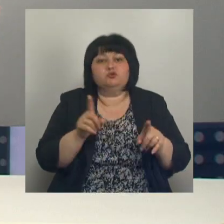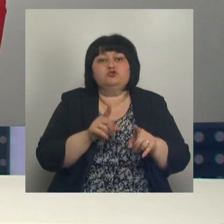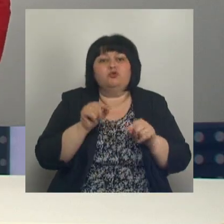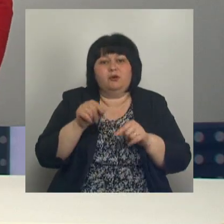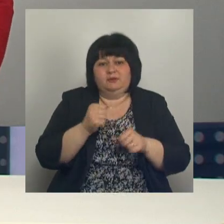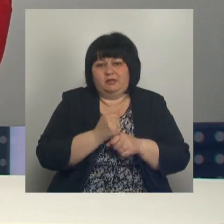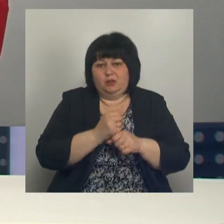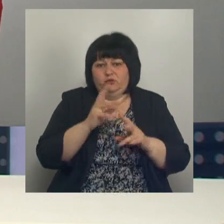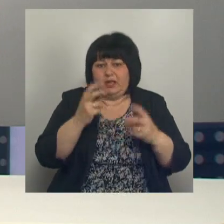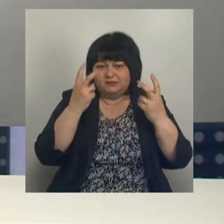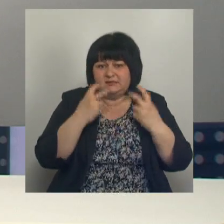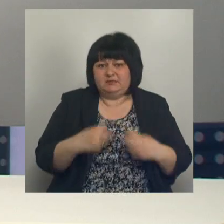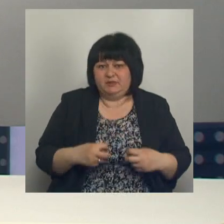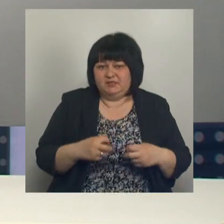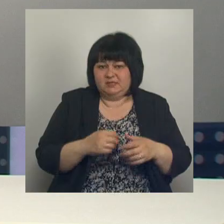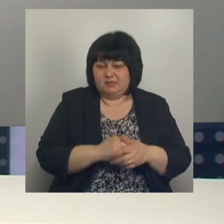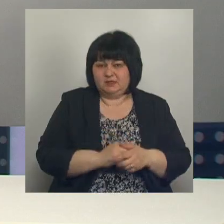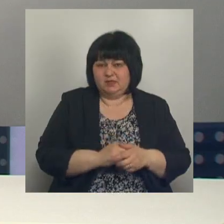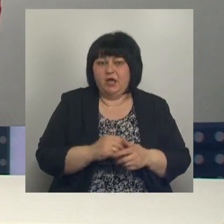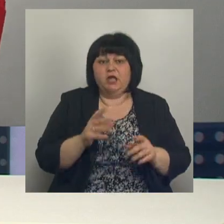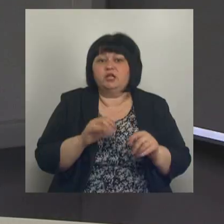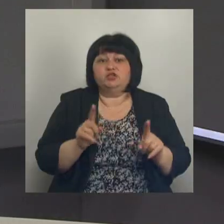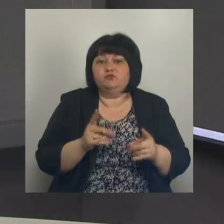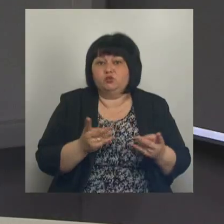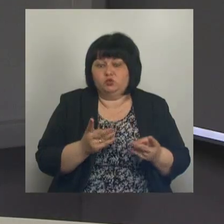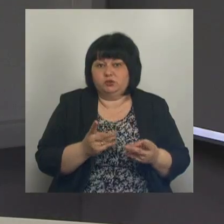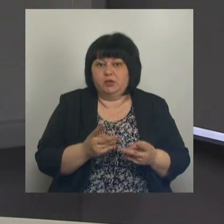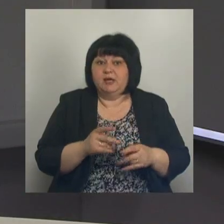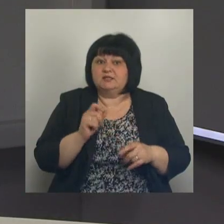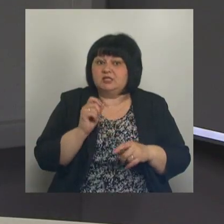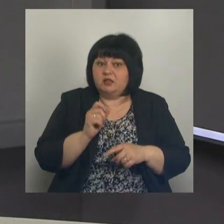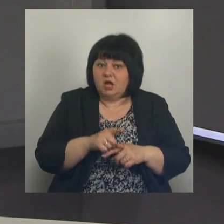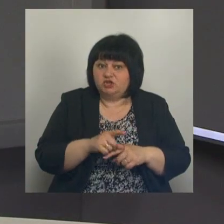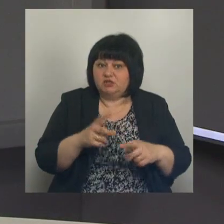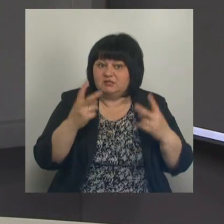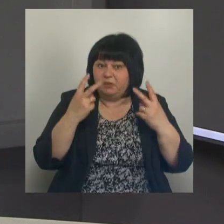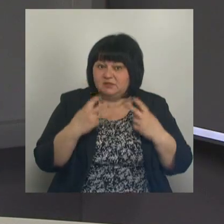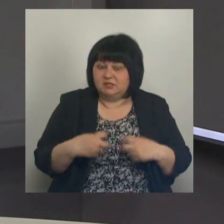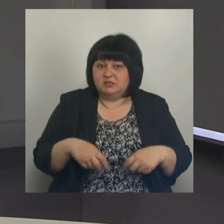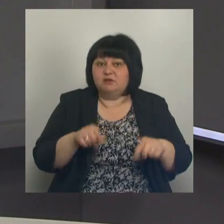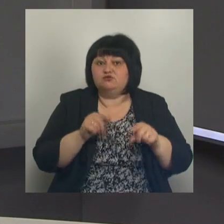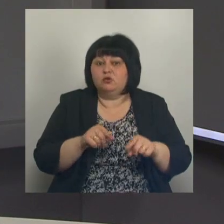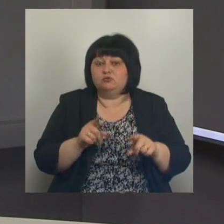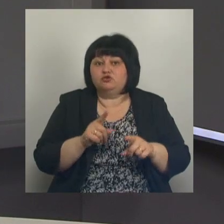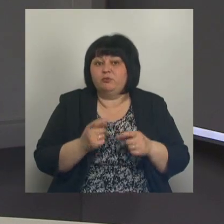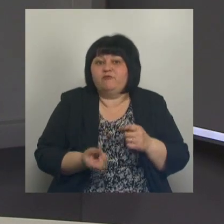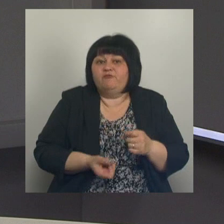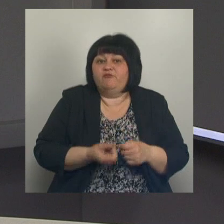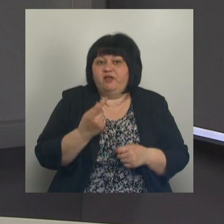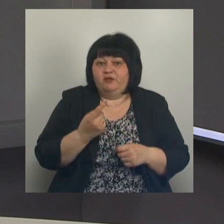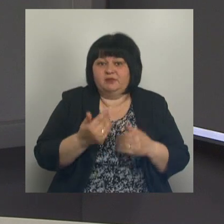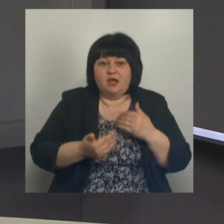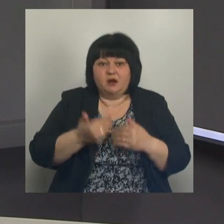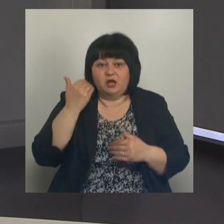проходят в рамках диспансеризации? Для чего вообще? Задача диспансеризации заключается в том, чтобы выявить на ранних